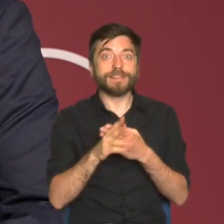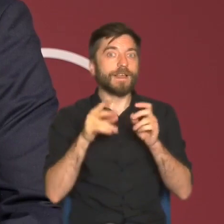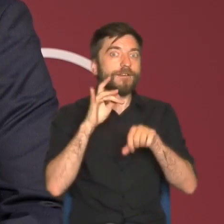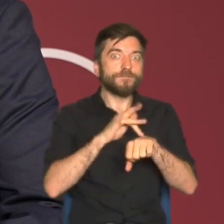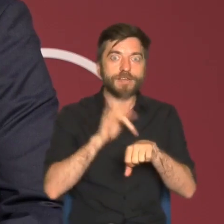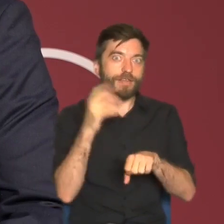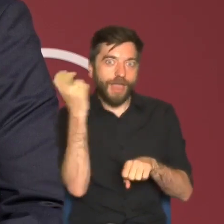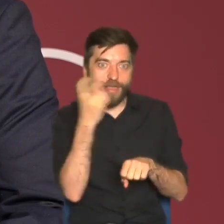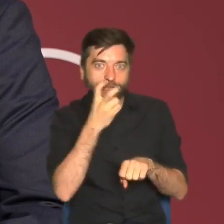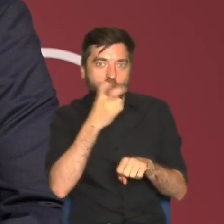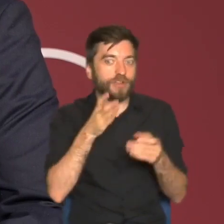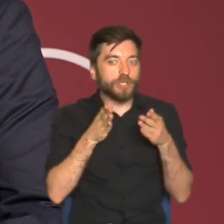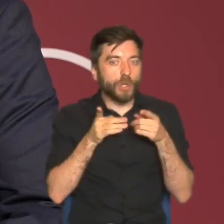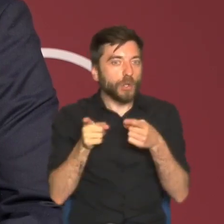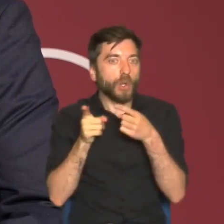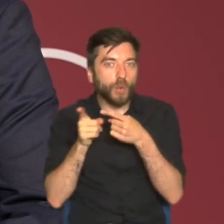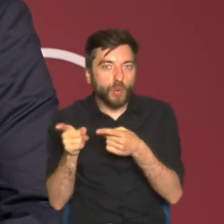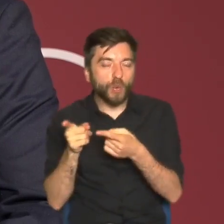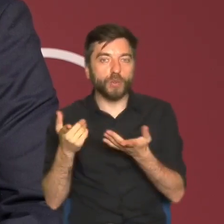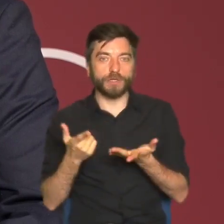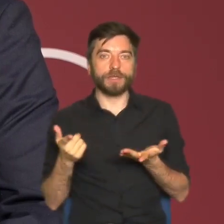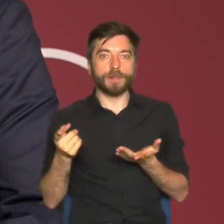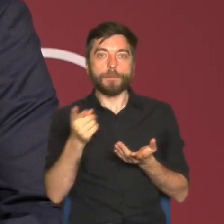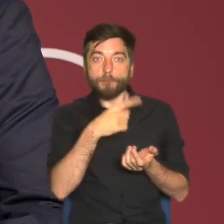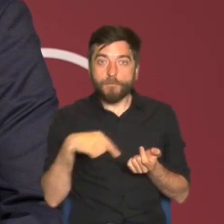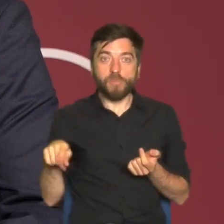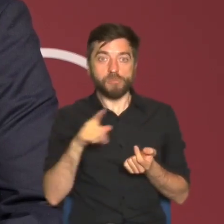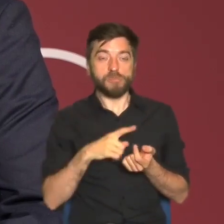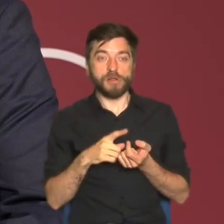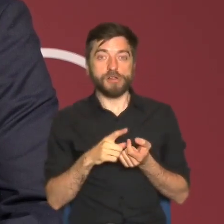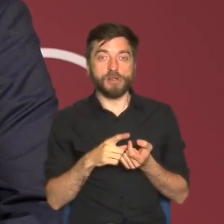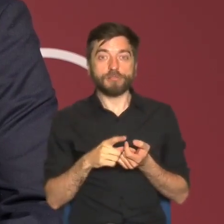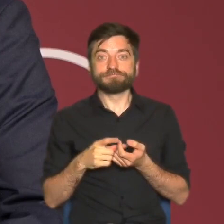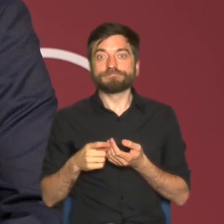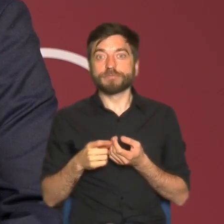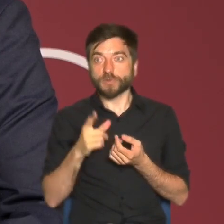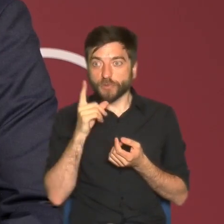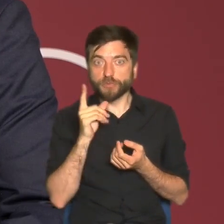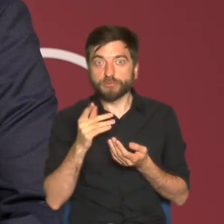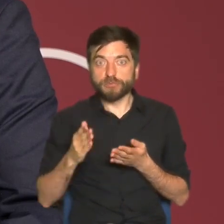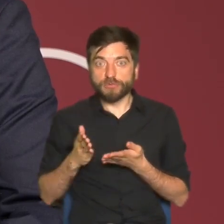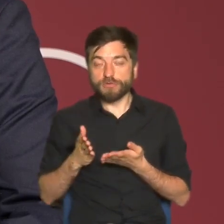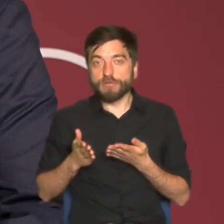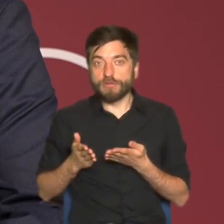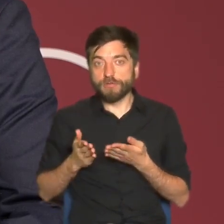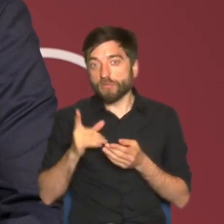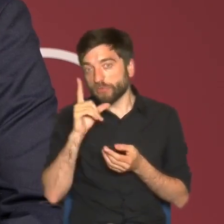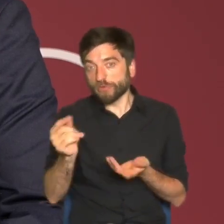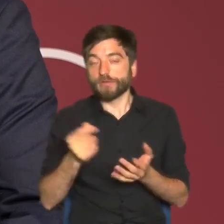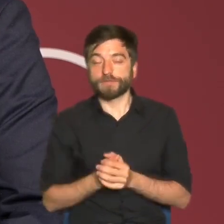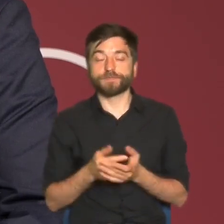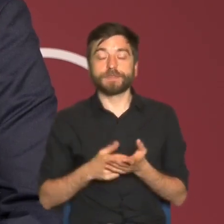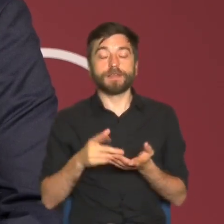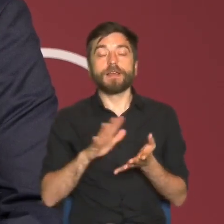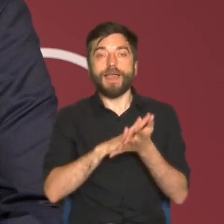także kierunki, których podąża w tym momencie myślenie związane z